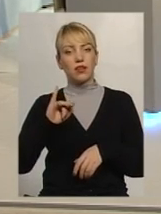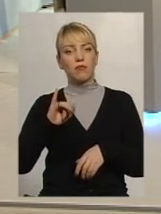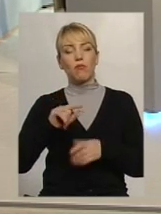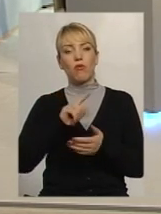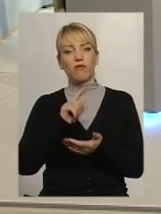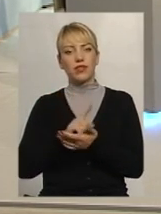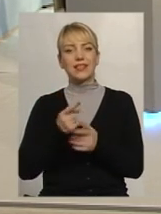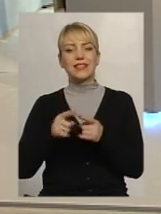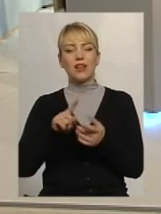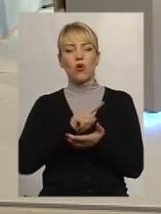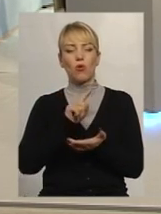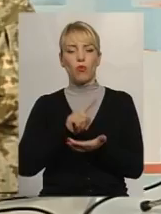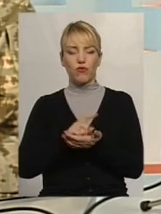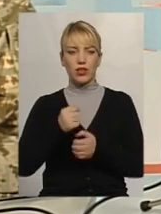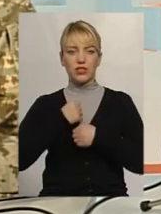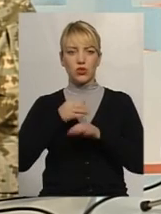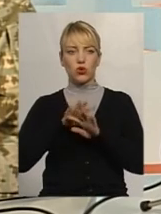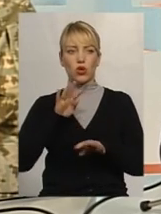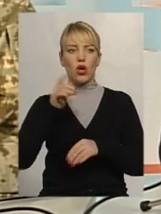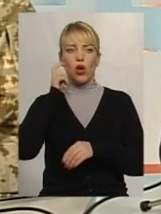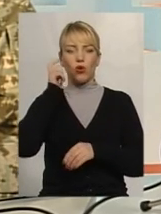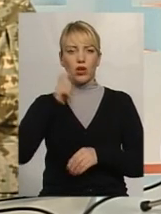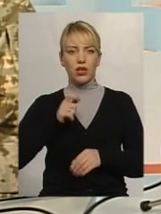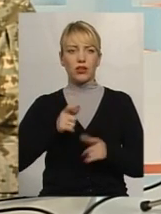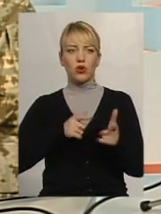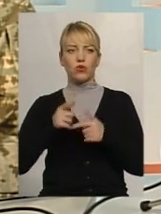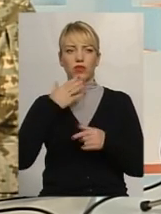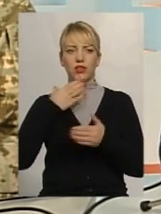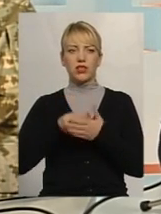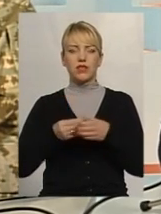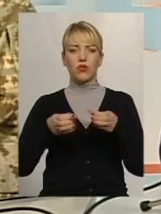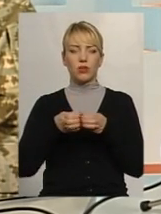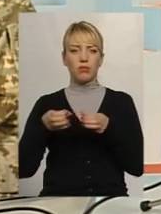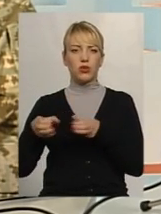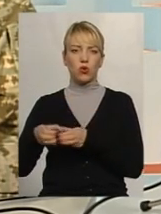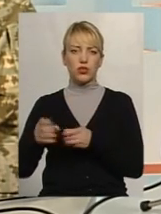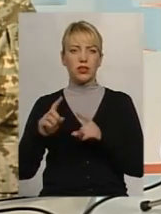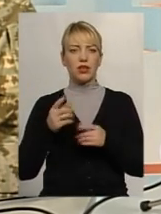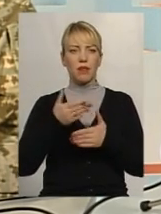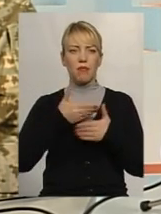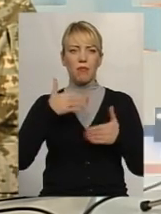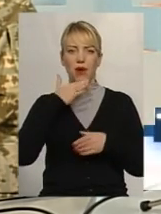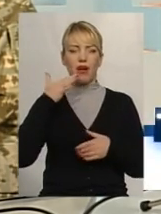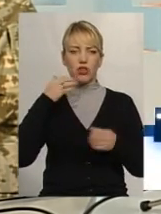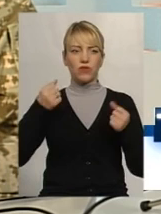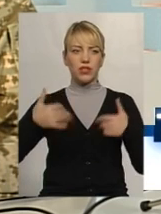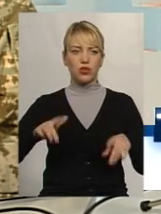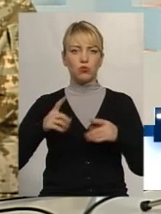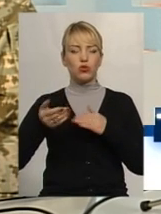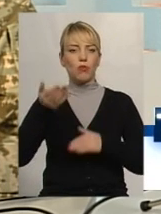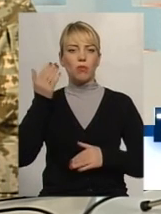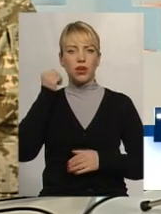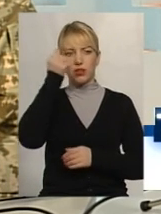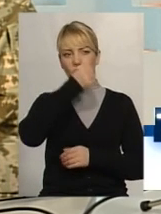'язок збройних сил, обов'язок країни готувати свої підрозділи. Ми багато втратили, тому що в попередні роки